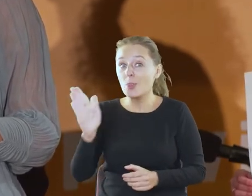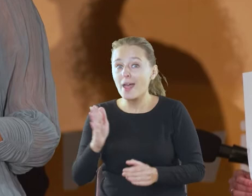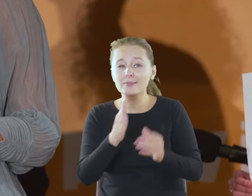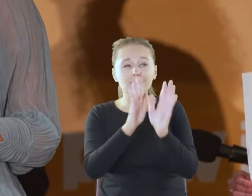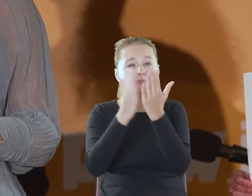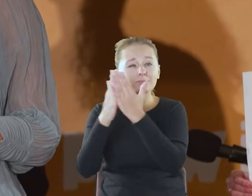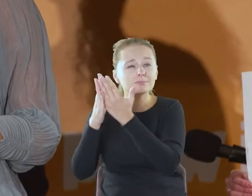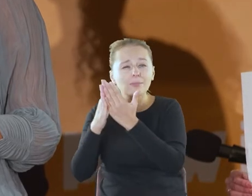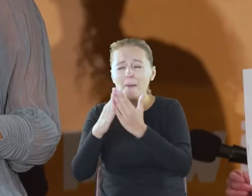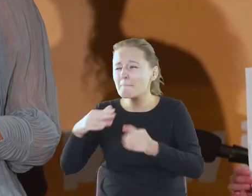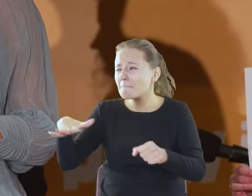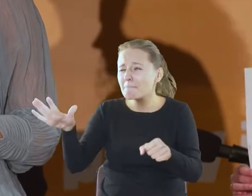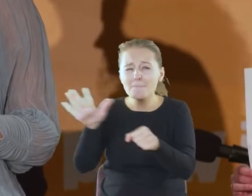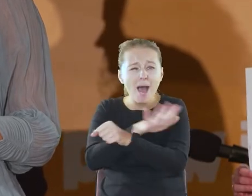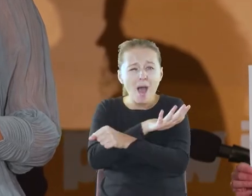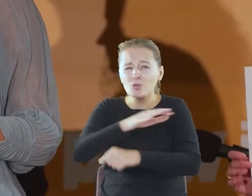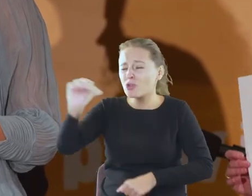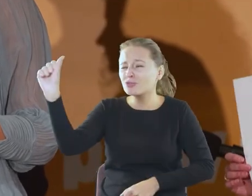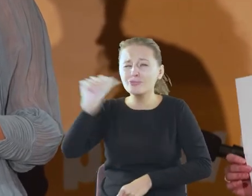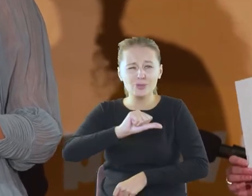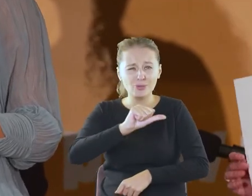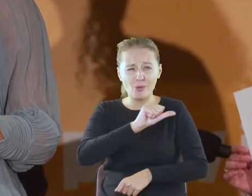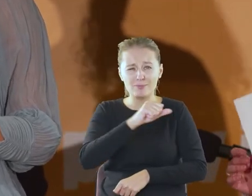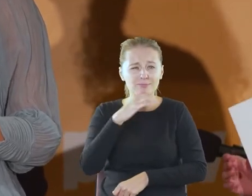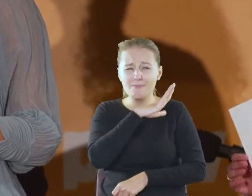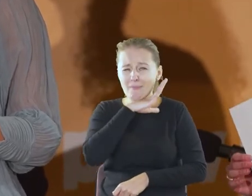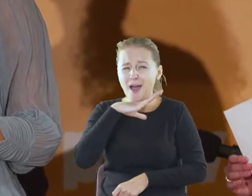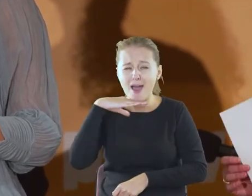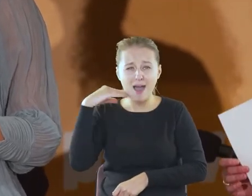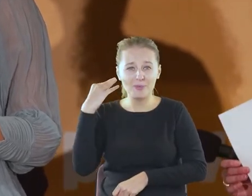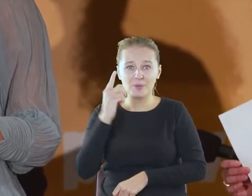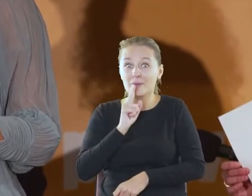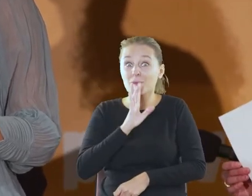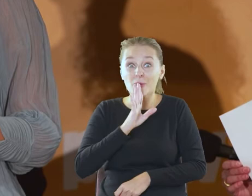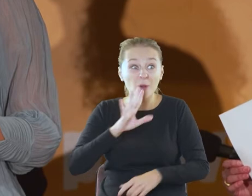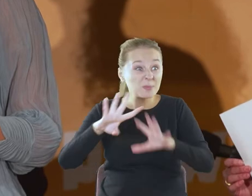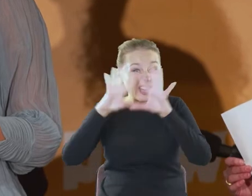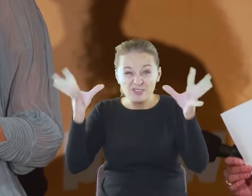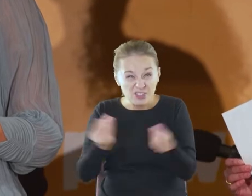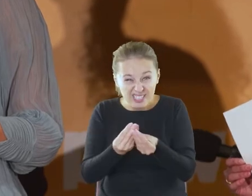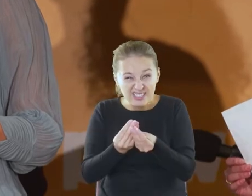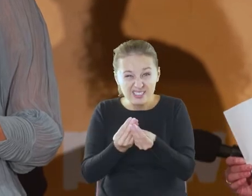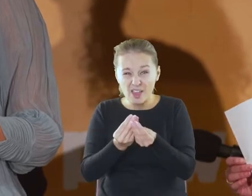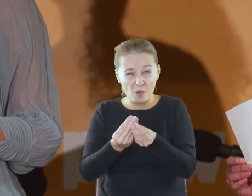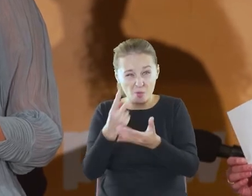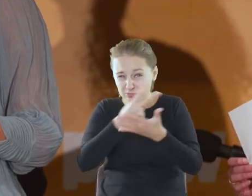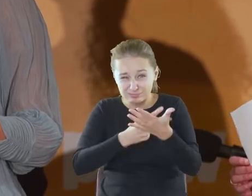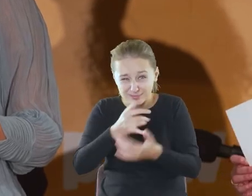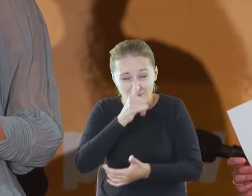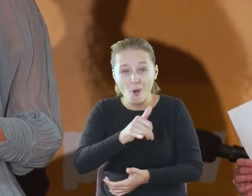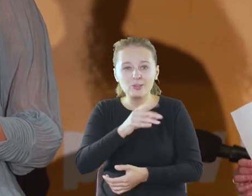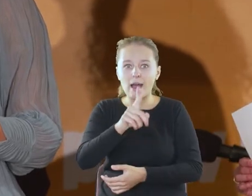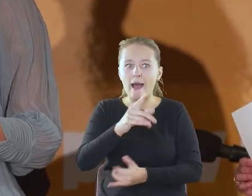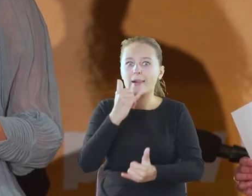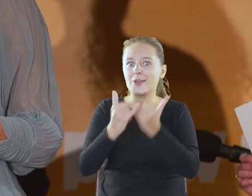każdej półce są tysiące. Pewnie nikt ich w życiu wszystkich nie przeczyta, ale jak jest